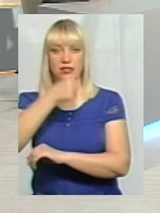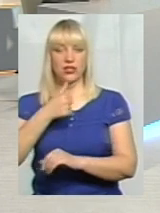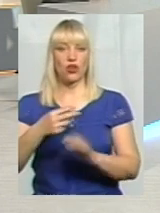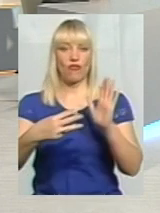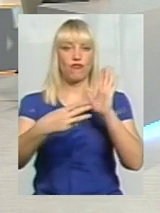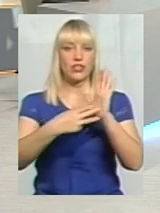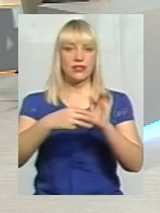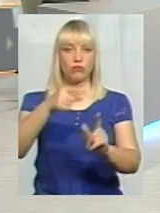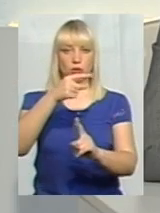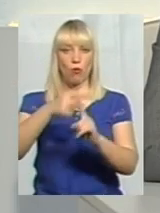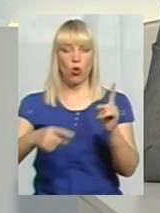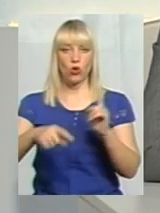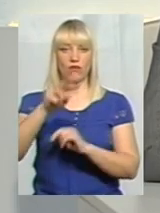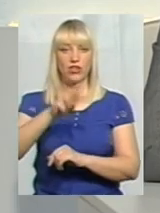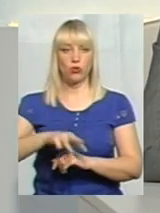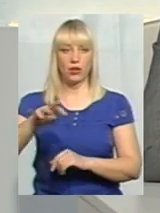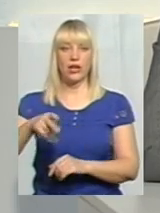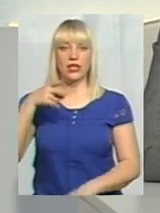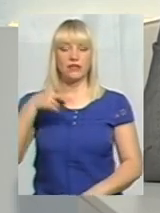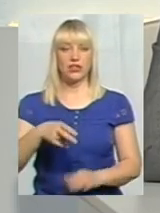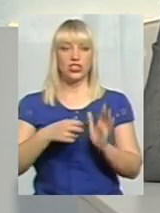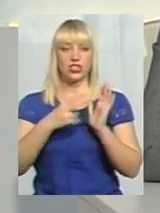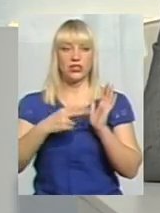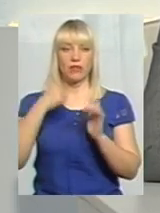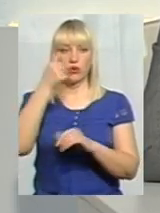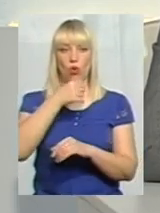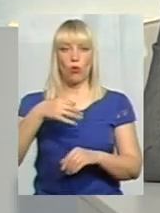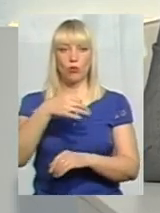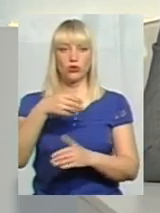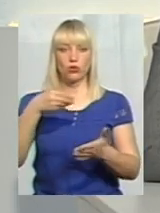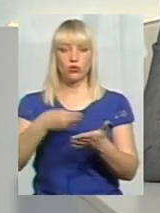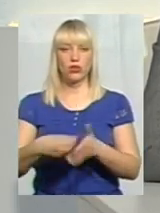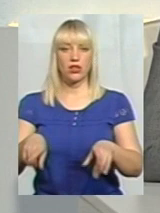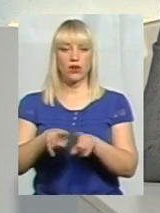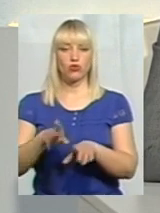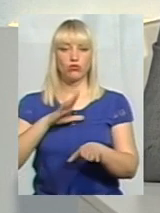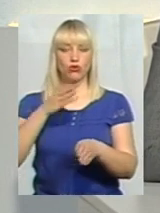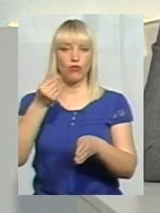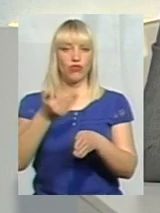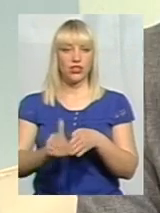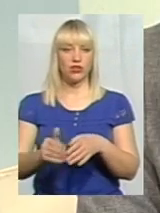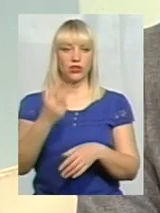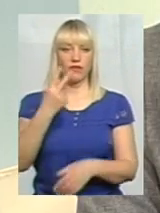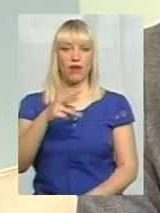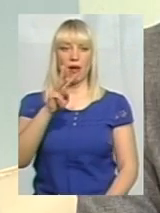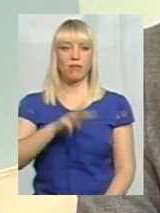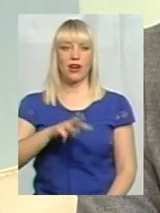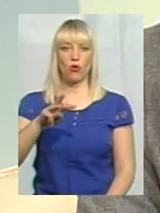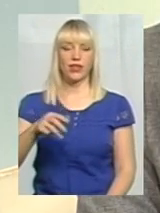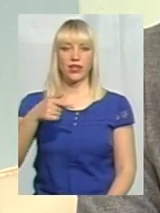половиною мільйонів. У 2017 році з обласного бюджету також було виділено два мільйони гривень.